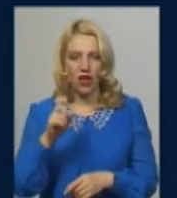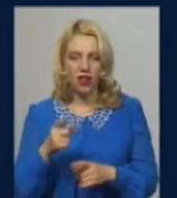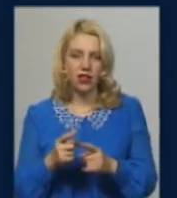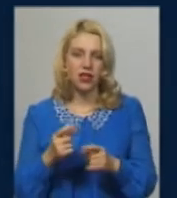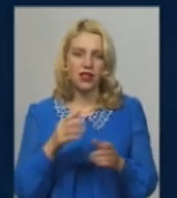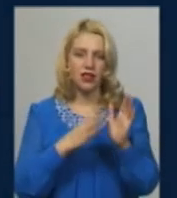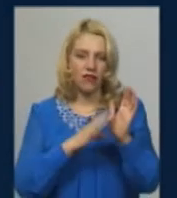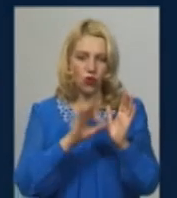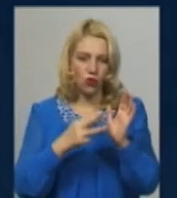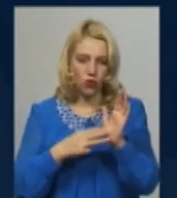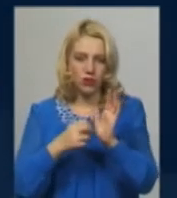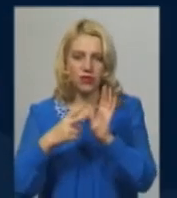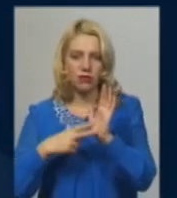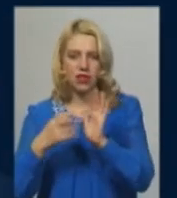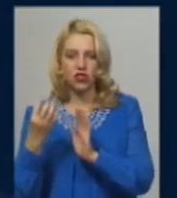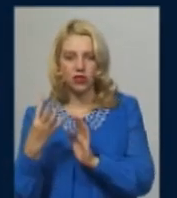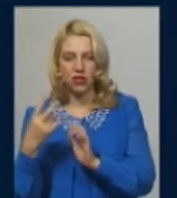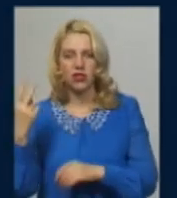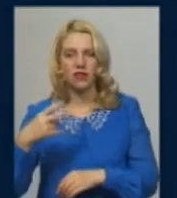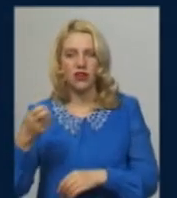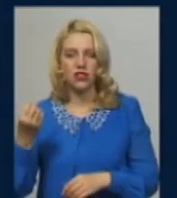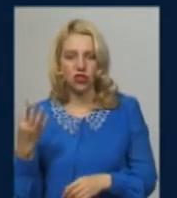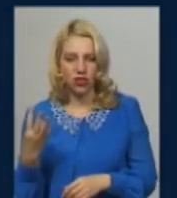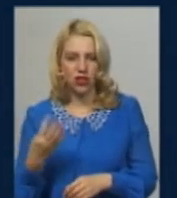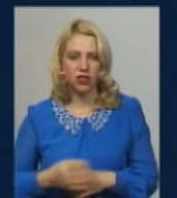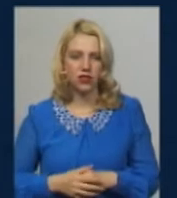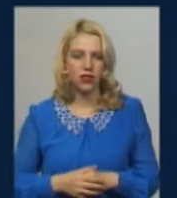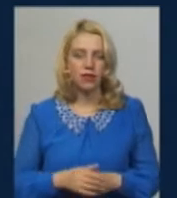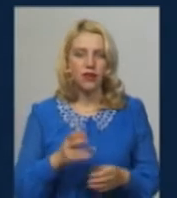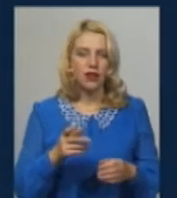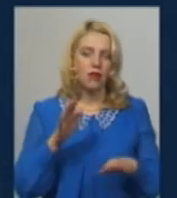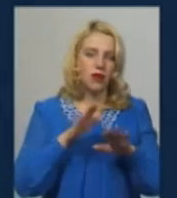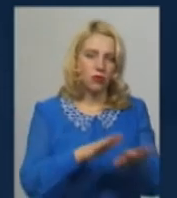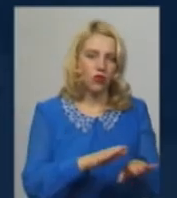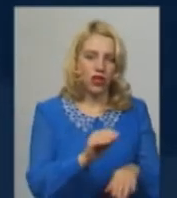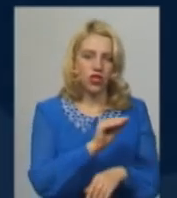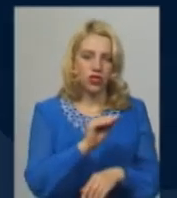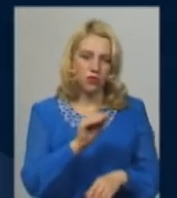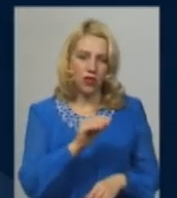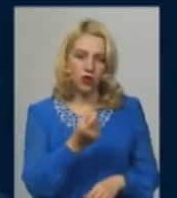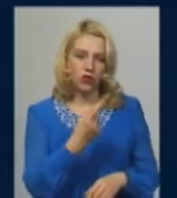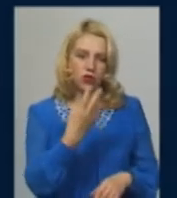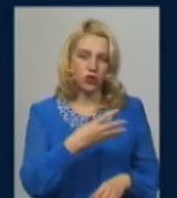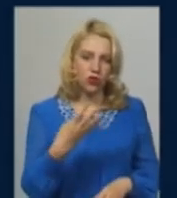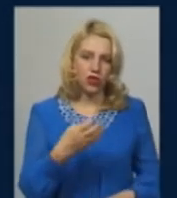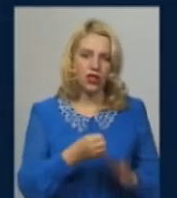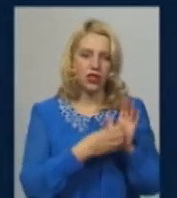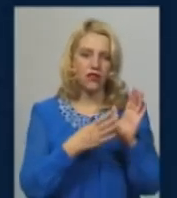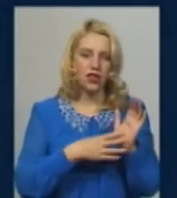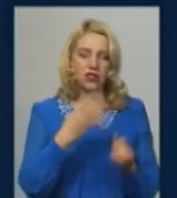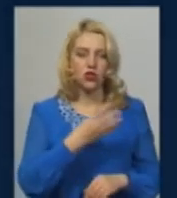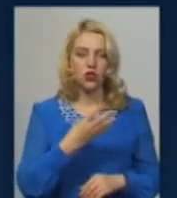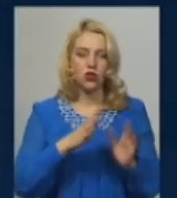.08, 17.14 та о 20.14. Прибуває до «Жемеренки» об 11.44, 19